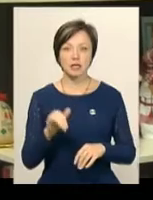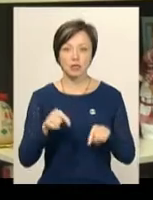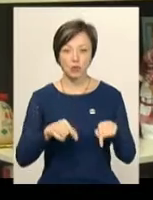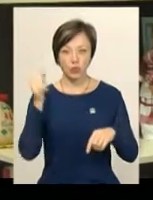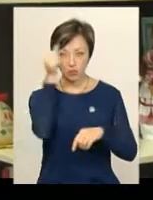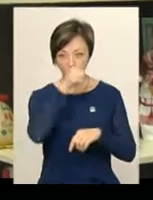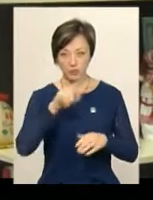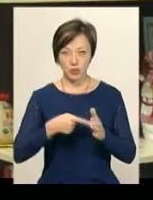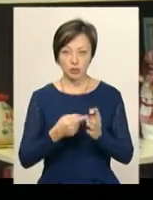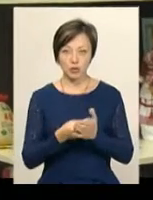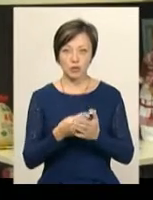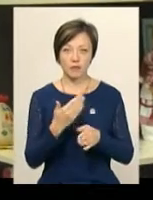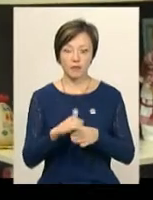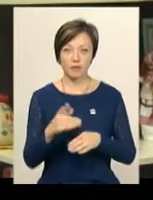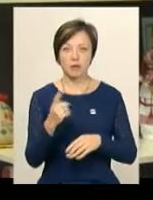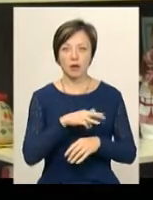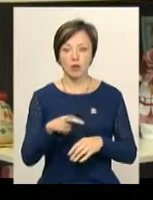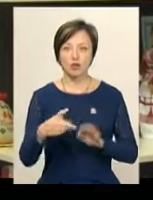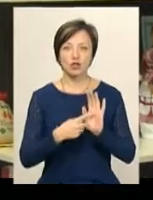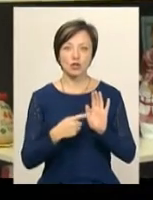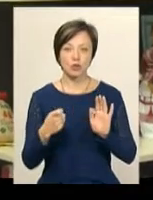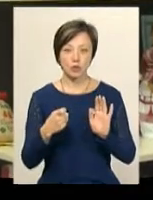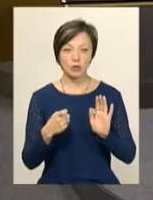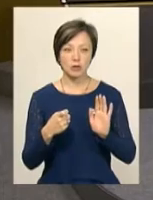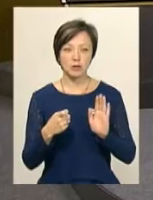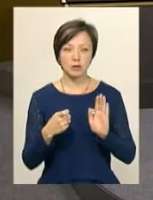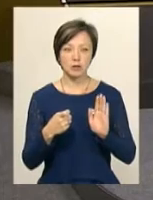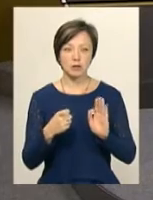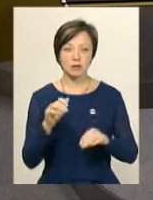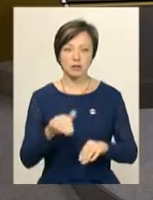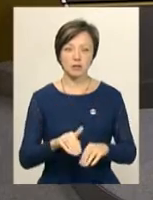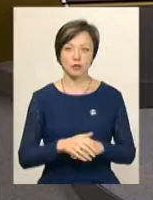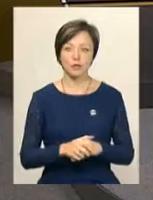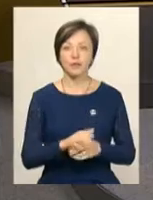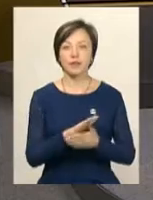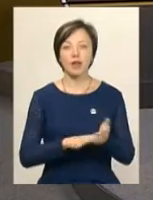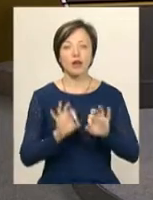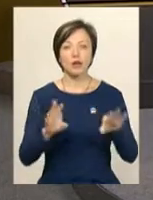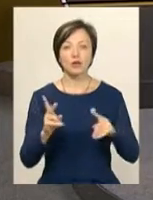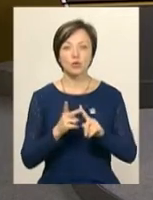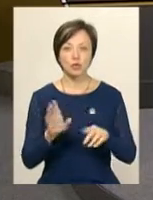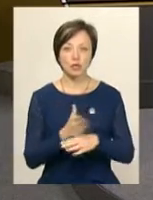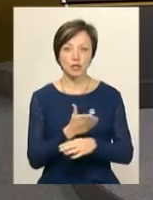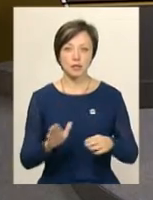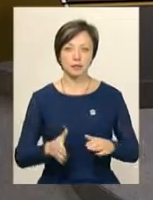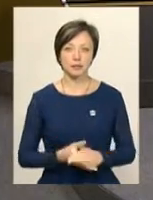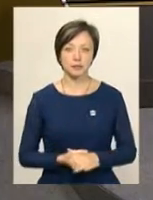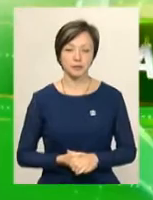цьогоріч з міського бюджету виділили 1 мільйон 600 тисяч. Далі анонс другої частини.